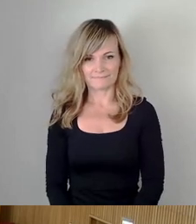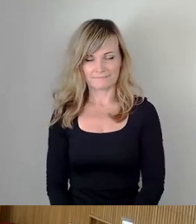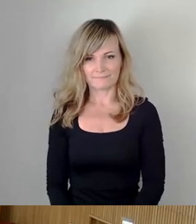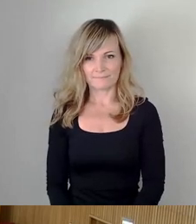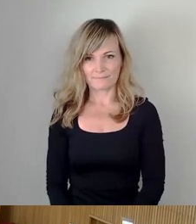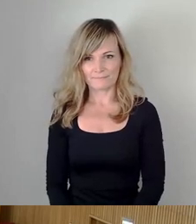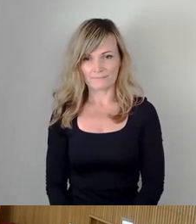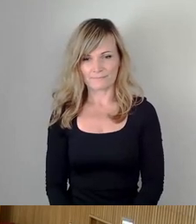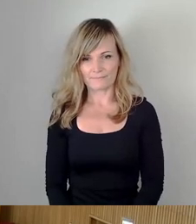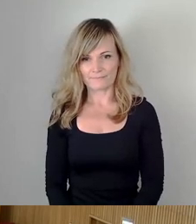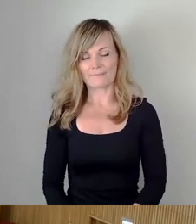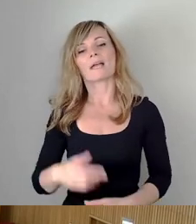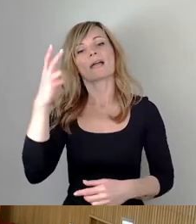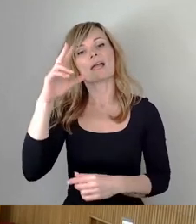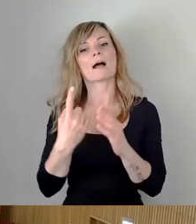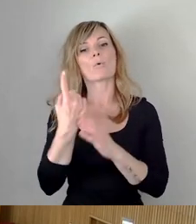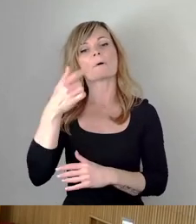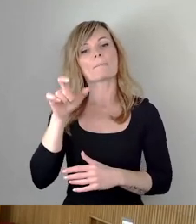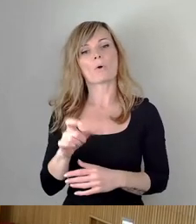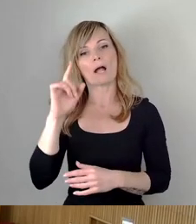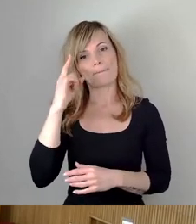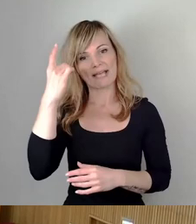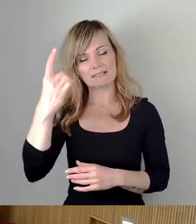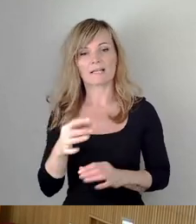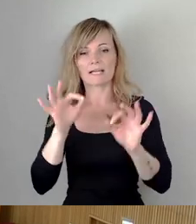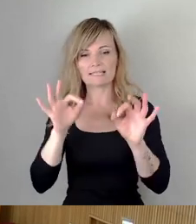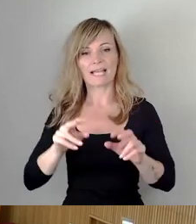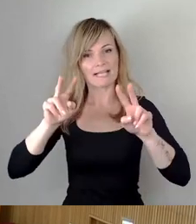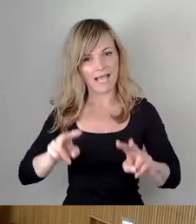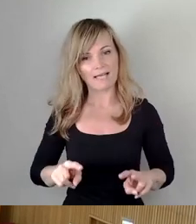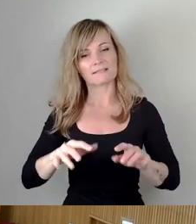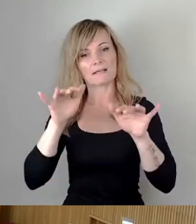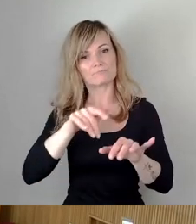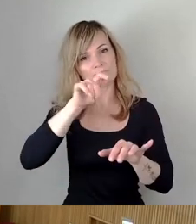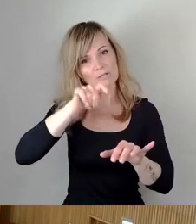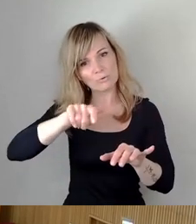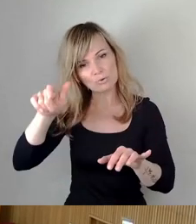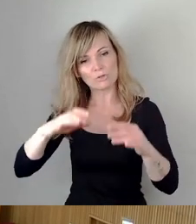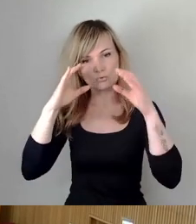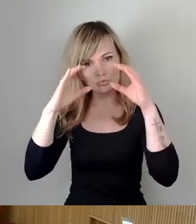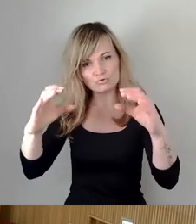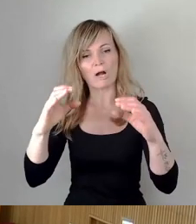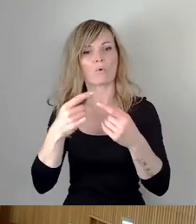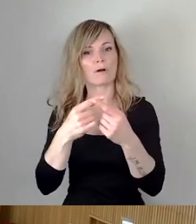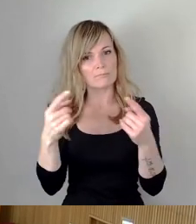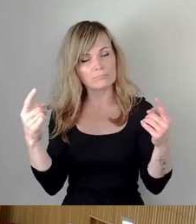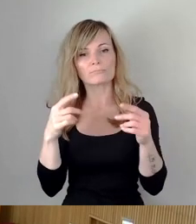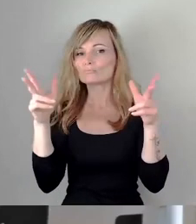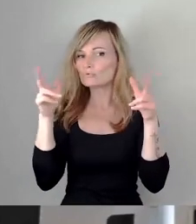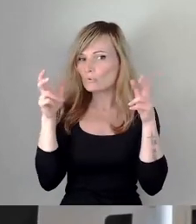Herr Oberbürgermeister, sehr geehrte Anwesende, sehr geehrte Zuschauer und Zuhörende,